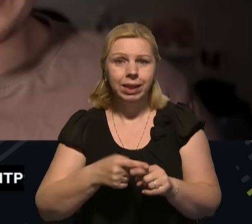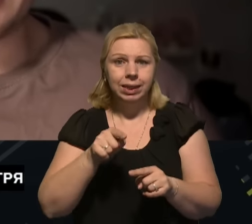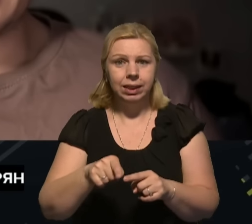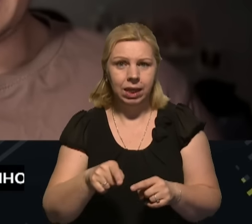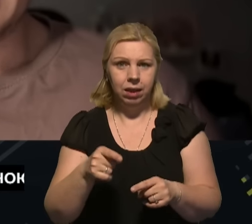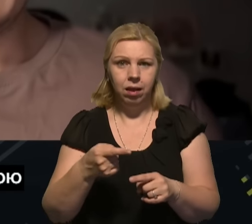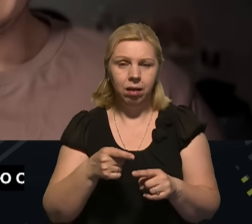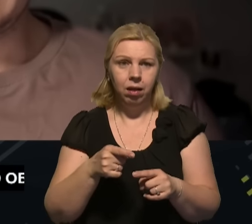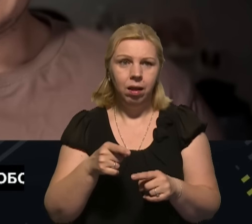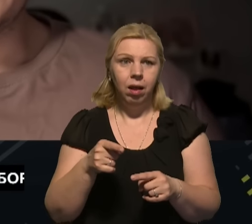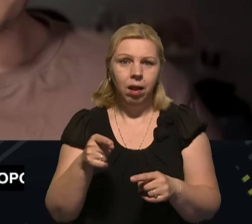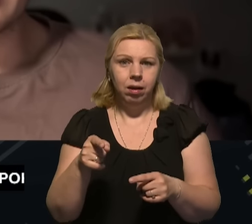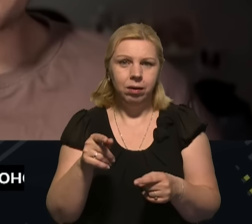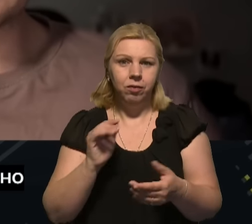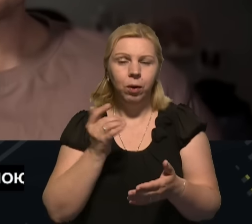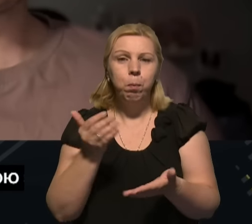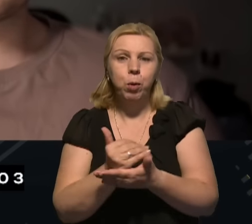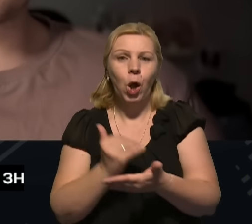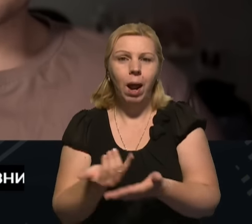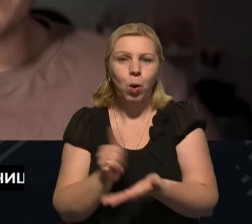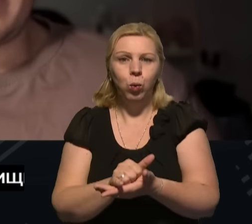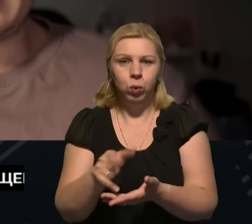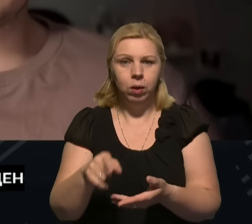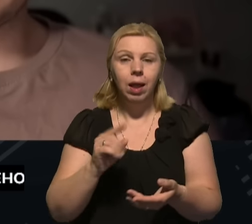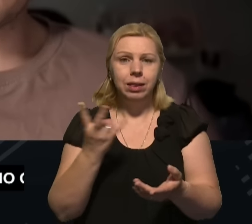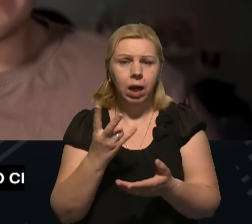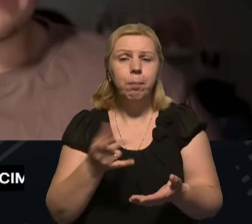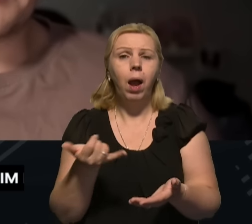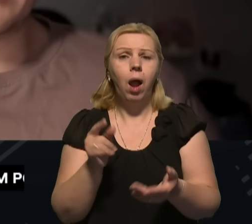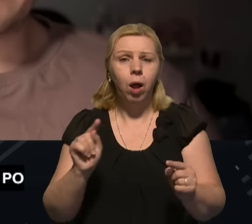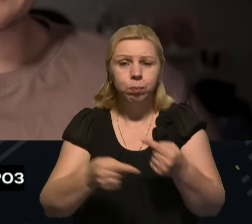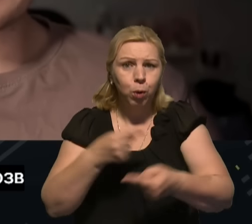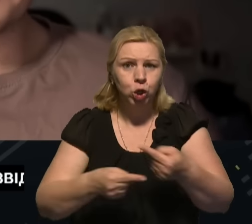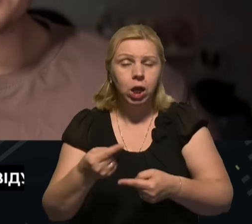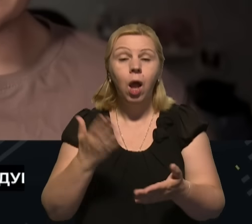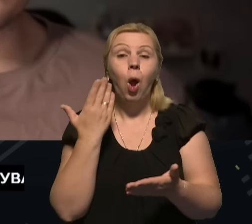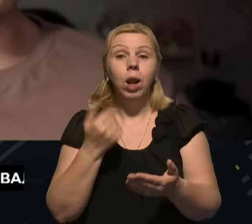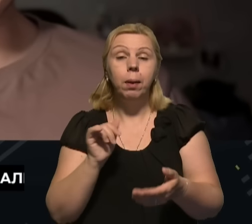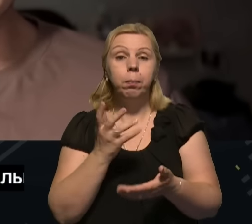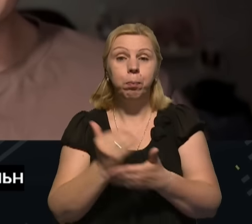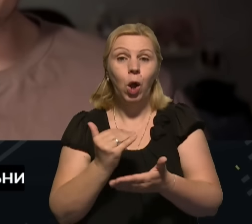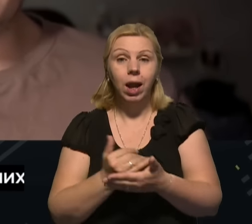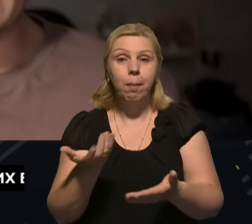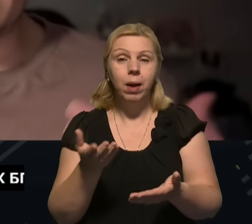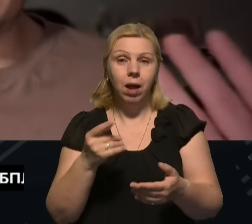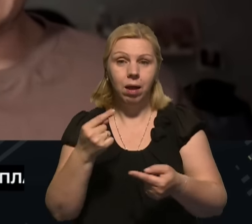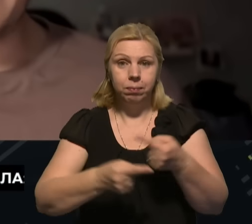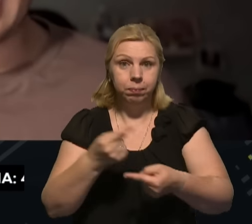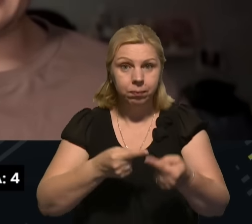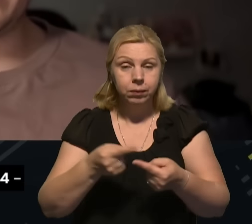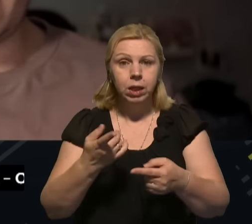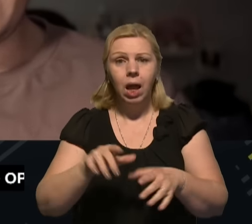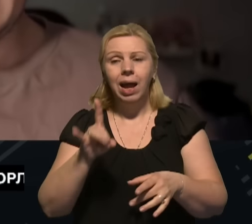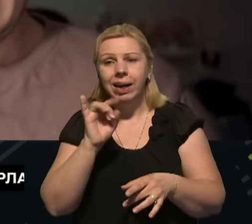корпоративні програми, треба оновлювати. Коли ви оновлюєте програмне забезпечення, то ризик, що вас хтось